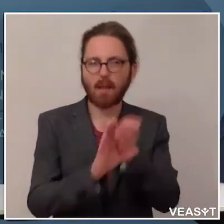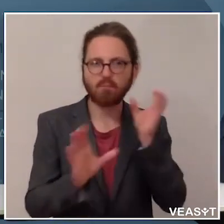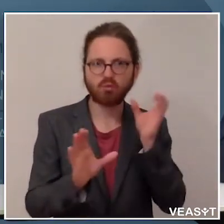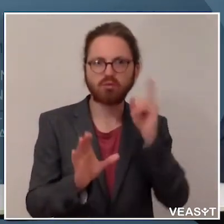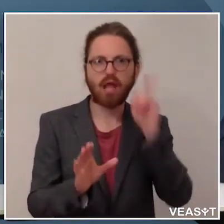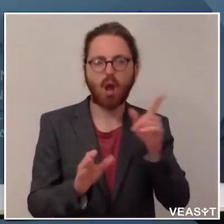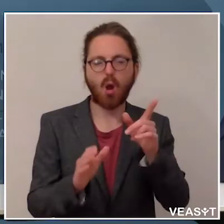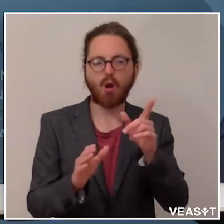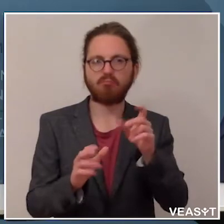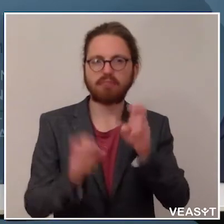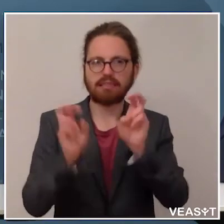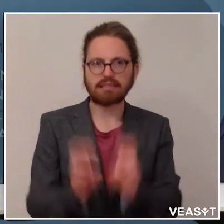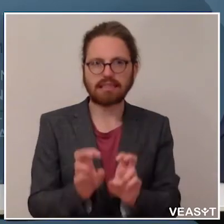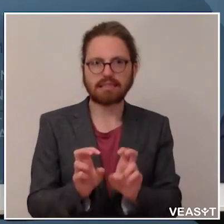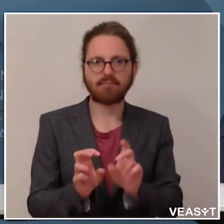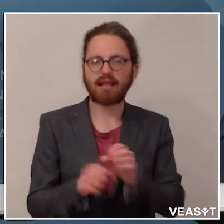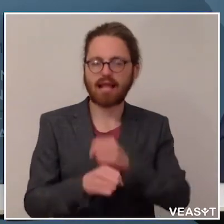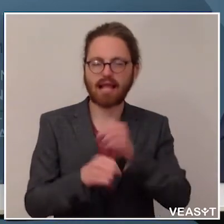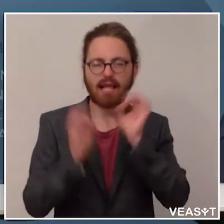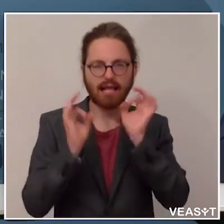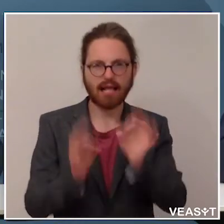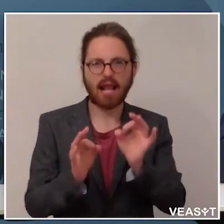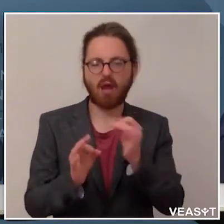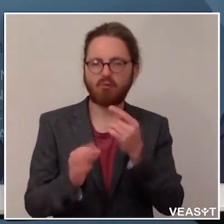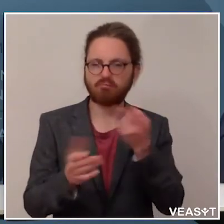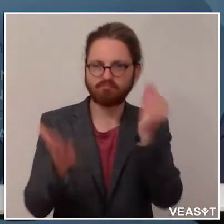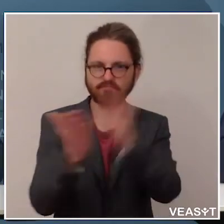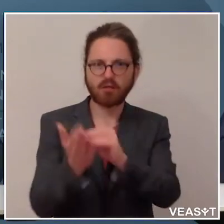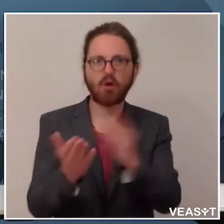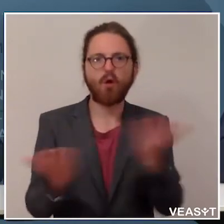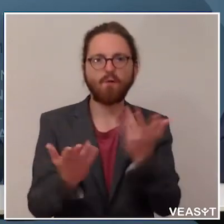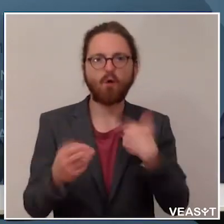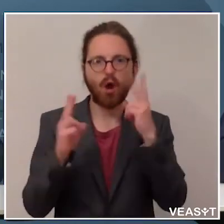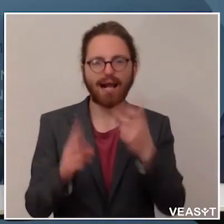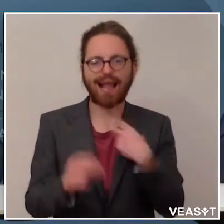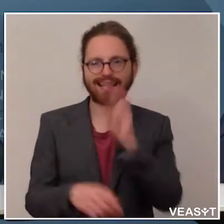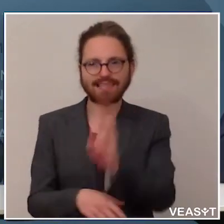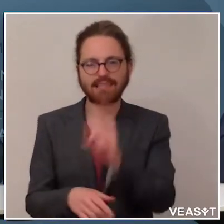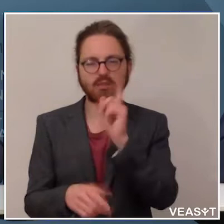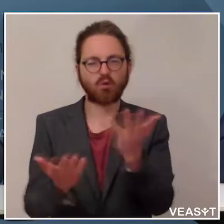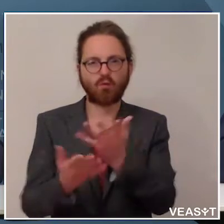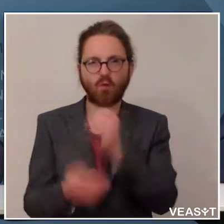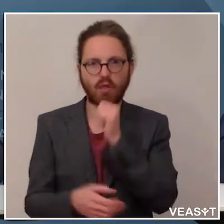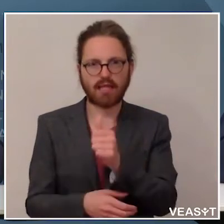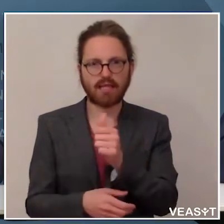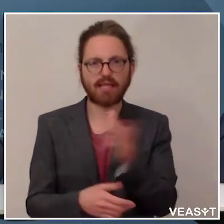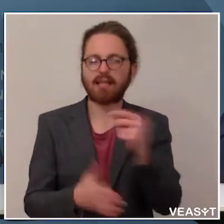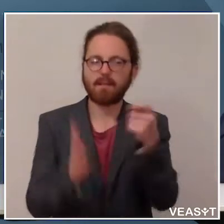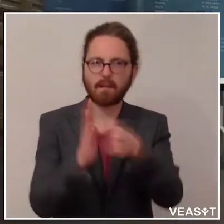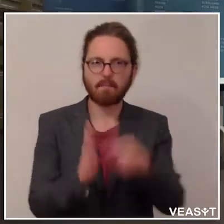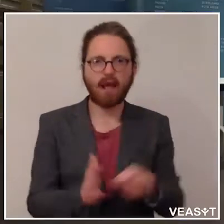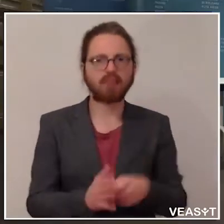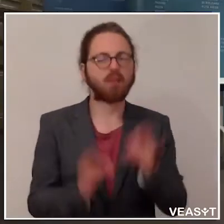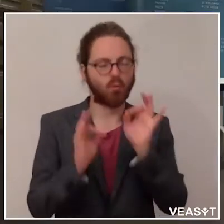genau definiert werden, wo man sich hinsetzen kann, um gerade diese Maßnahmen so gut wie möglich zu verfolgen.